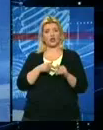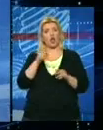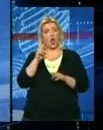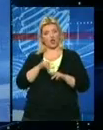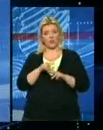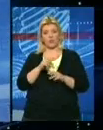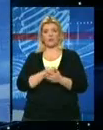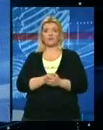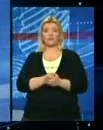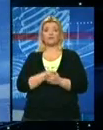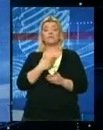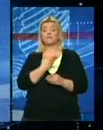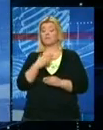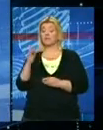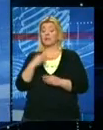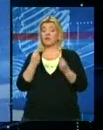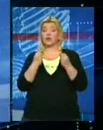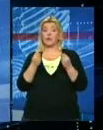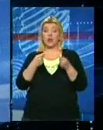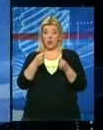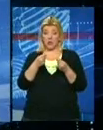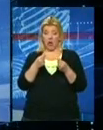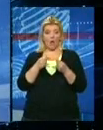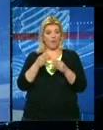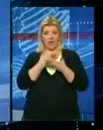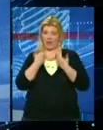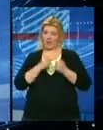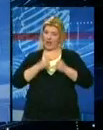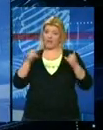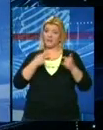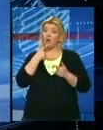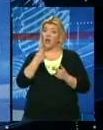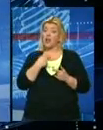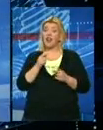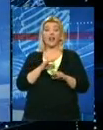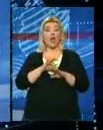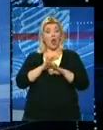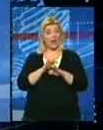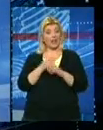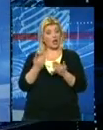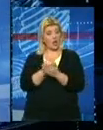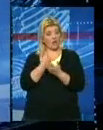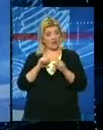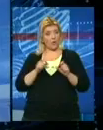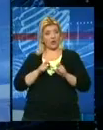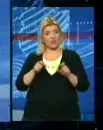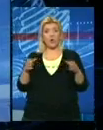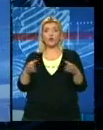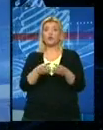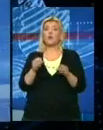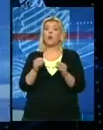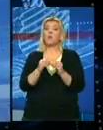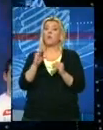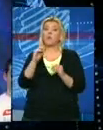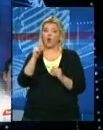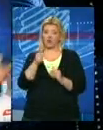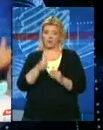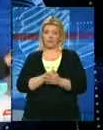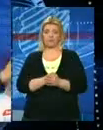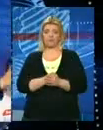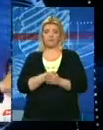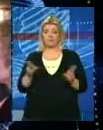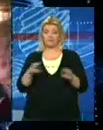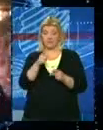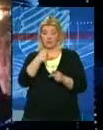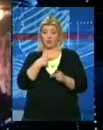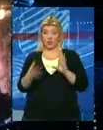Izvan dobre ekonomije nema razvoja, ista kao je lider nove demokratske stranke Boris Tadić na skupu u boru. Ne